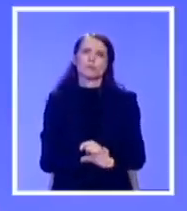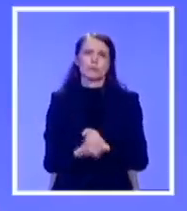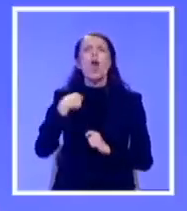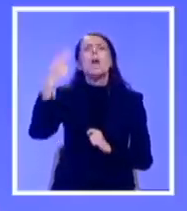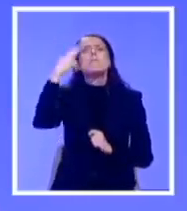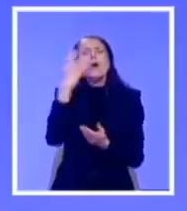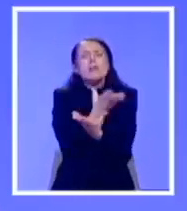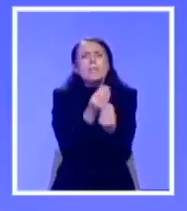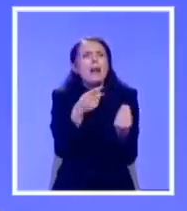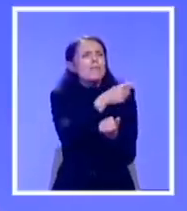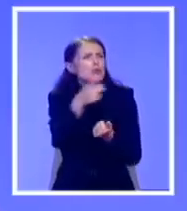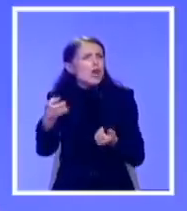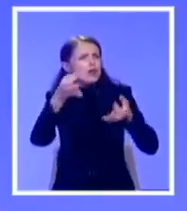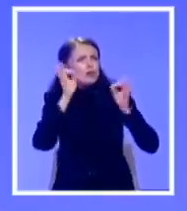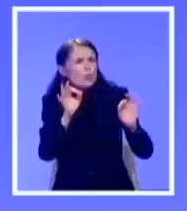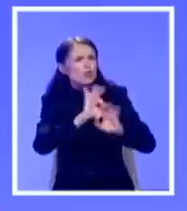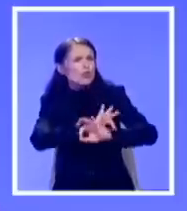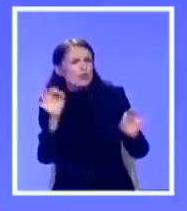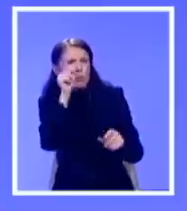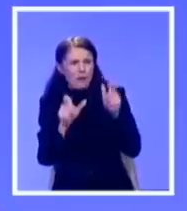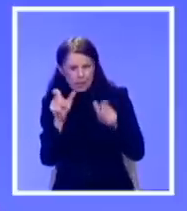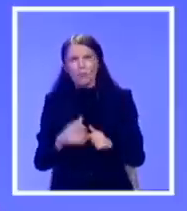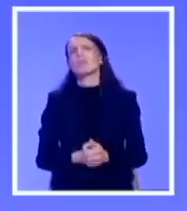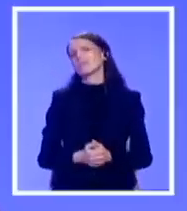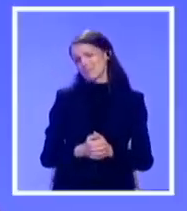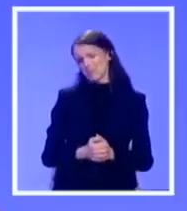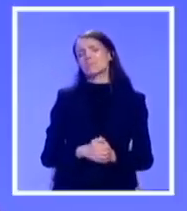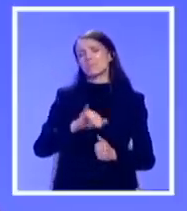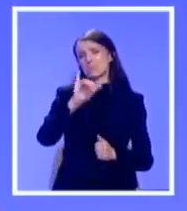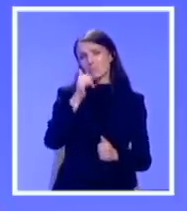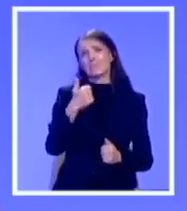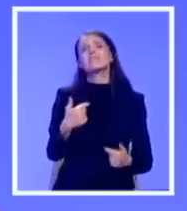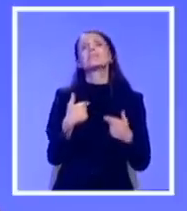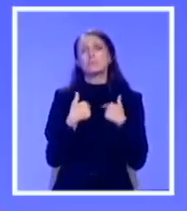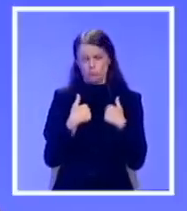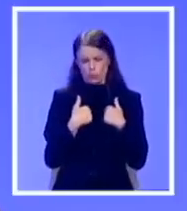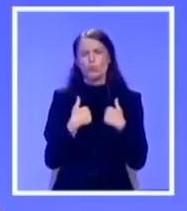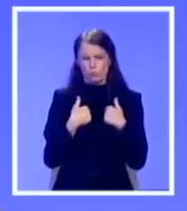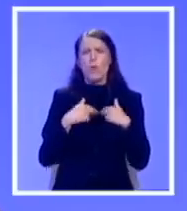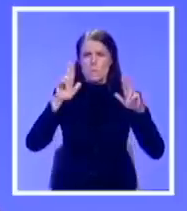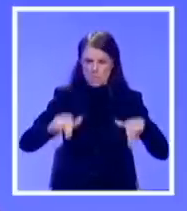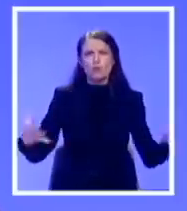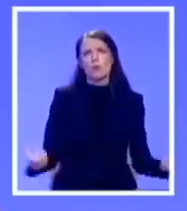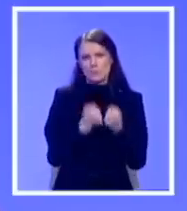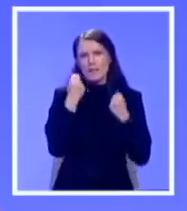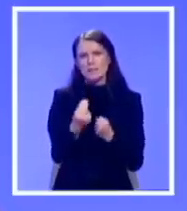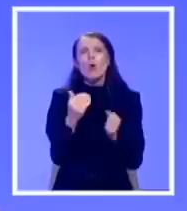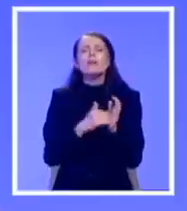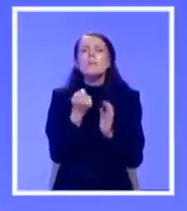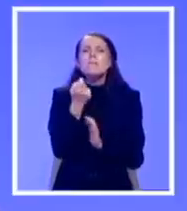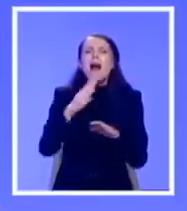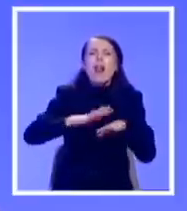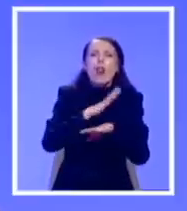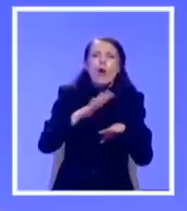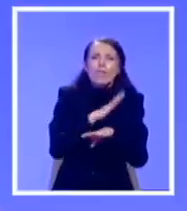da bi mogo da poverujem u jednu takvu podvogu. Da, reći vam, dragi građani Srbije, nama i tekako ima spas. Treba nam samo malo volje